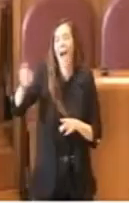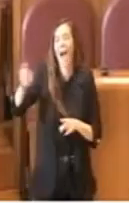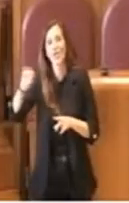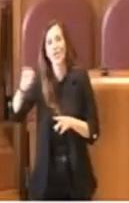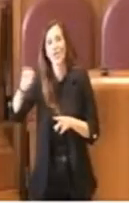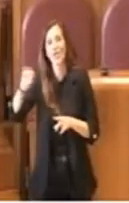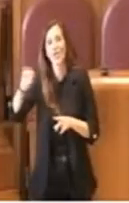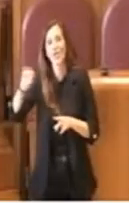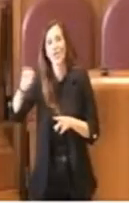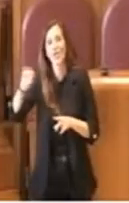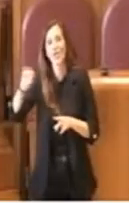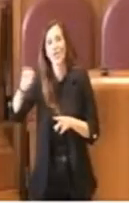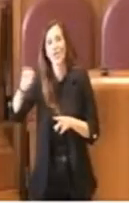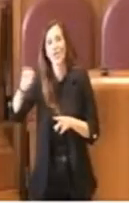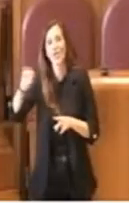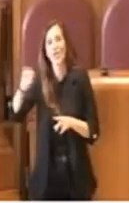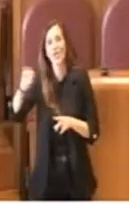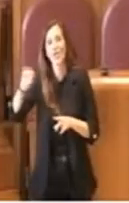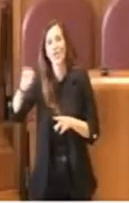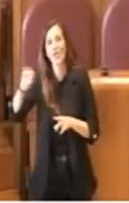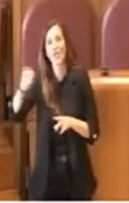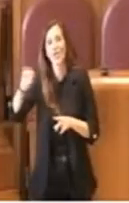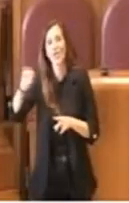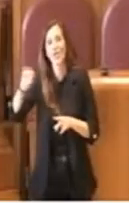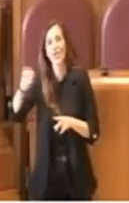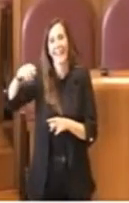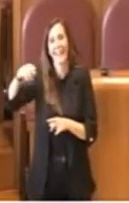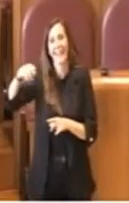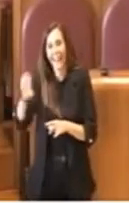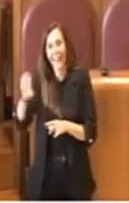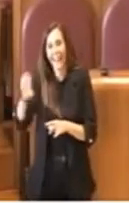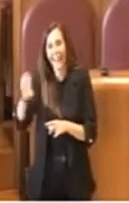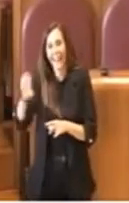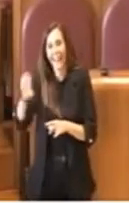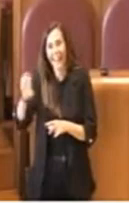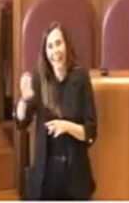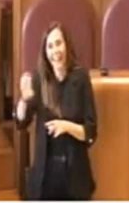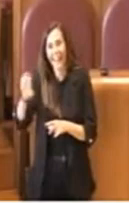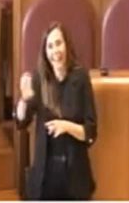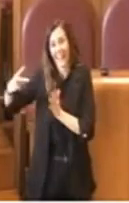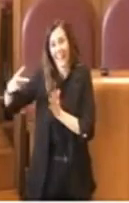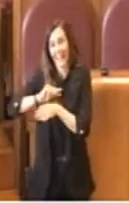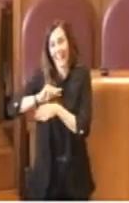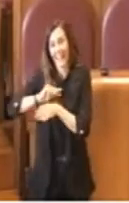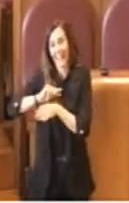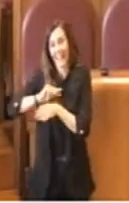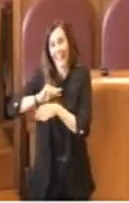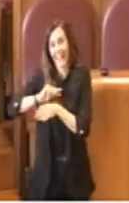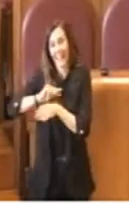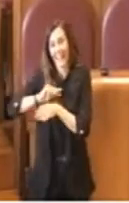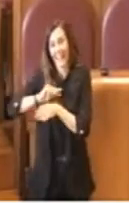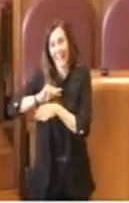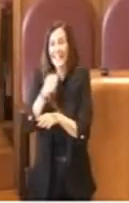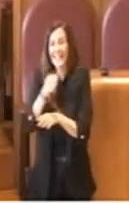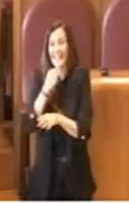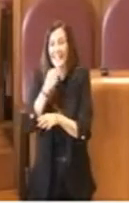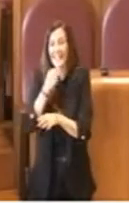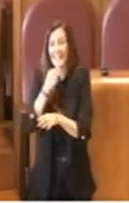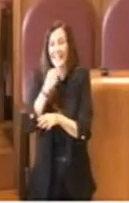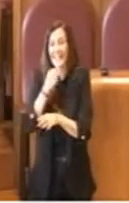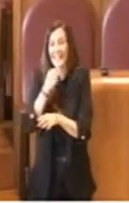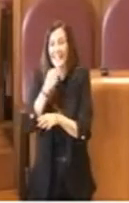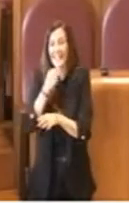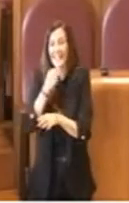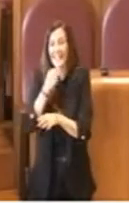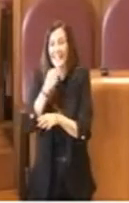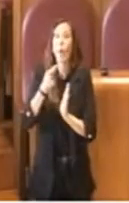integrato e la STOC, la segreteria tecnica operativa del lato 2 di Roma e provincia. In realtà non si tratta di un aumento tariffario, ma di